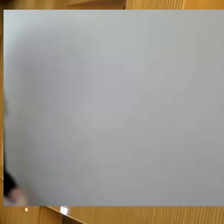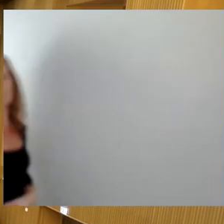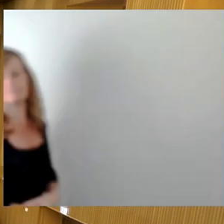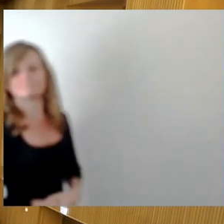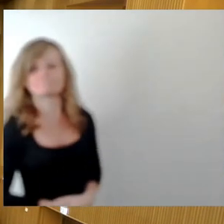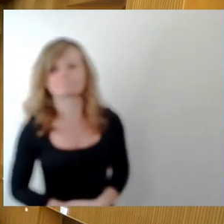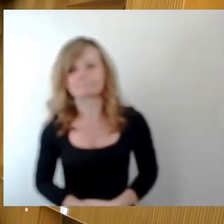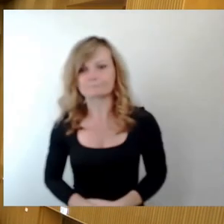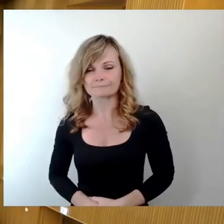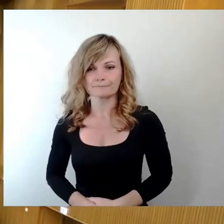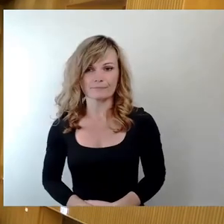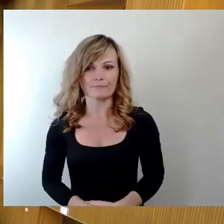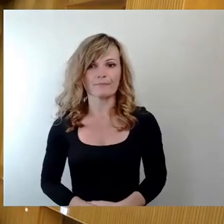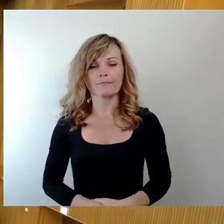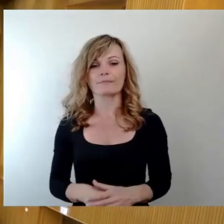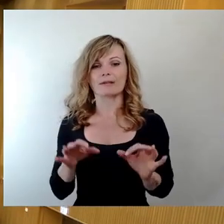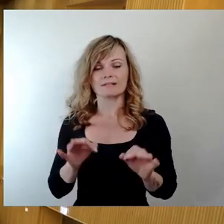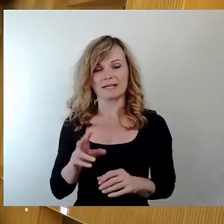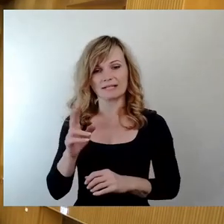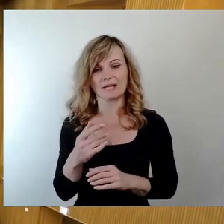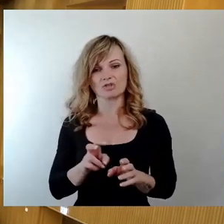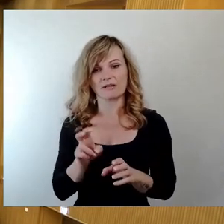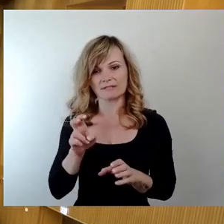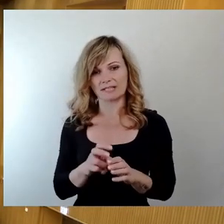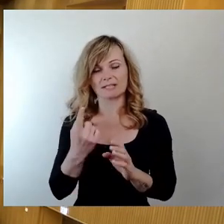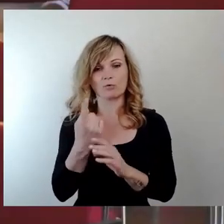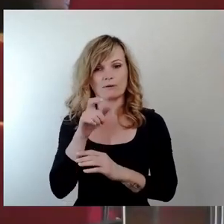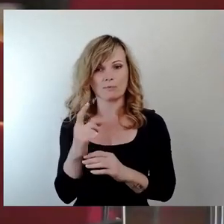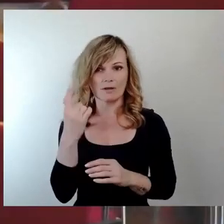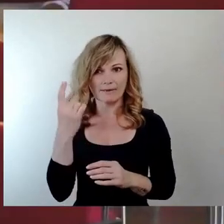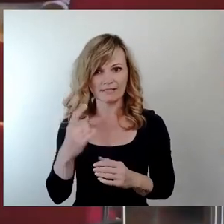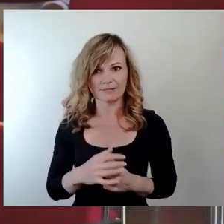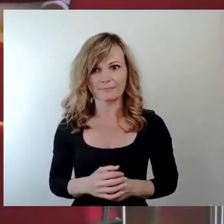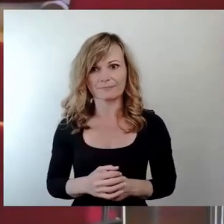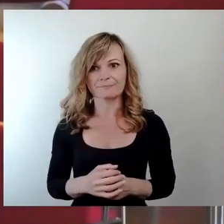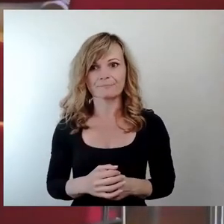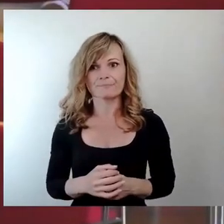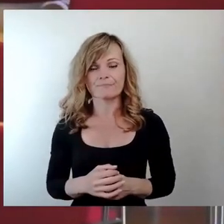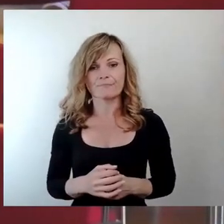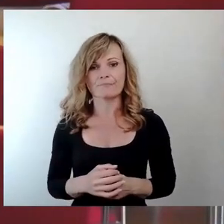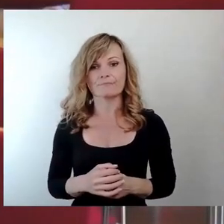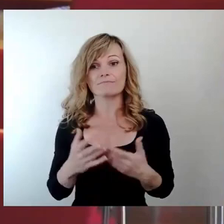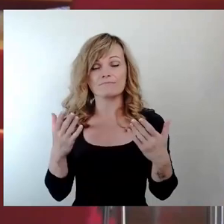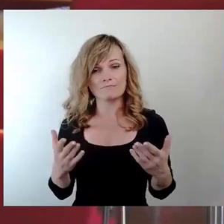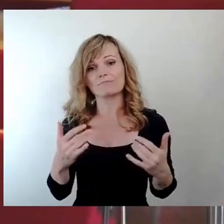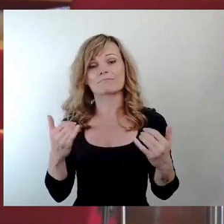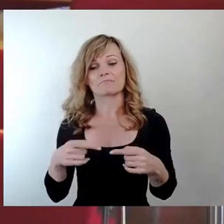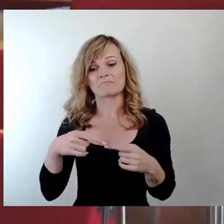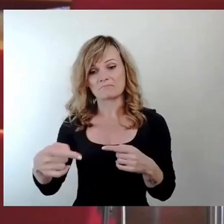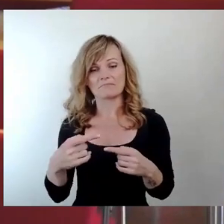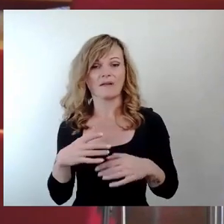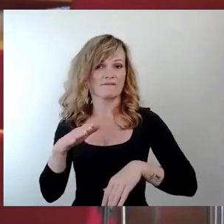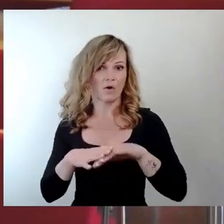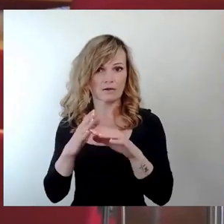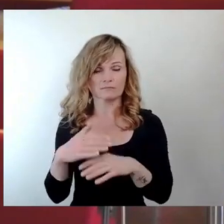Sehr geehrter Herr stellvertretender Oberbürgermeister, dieser Tage wird es voll in Dresden. Die Konzerte von Rammstein, das Dixieland